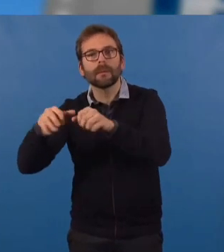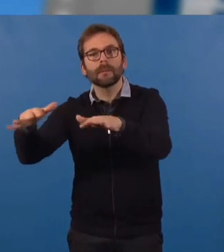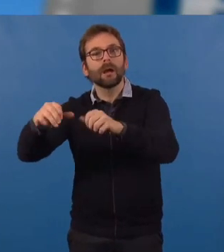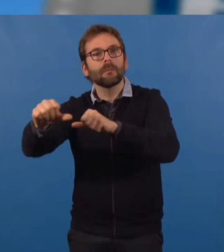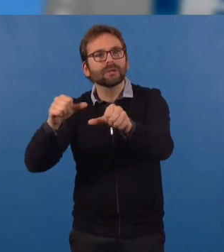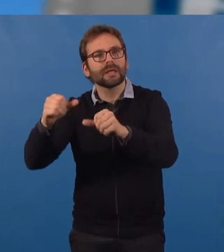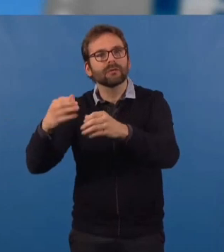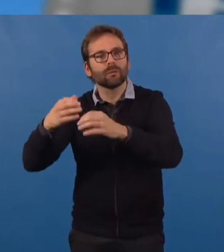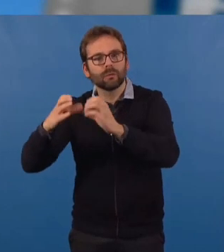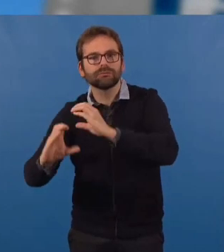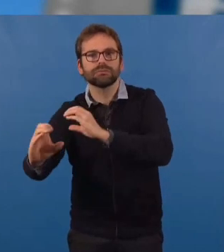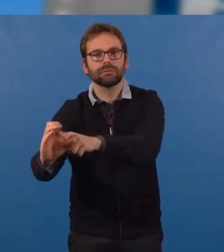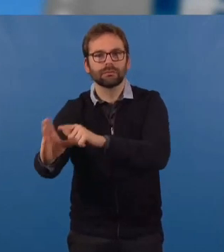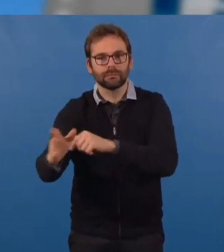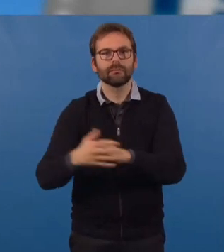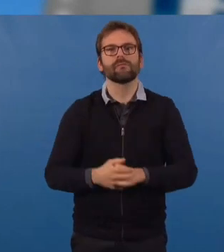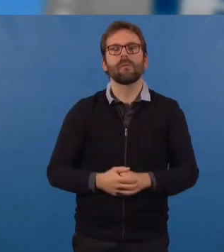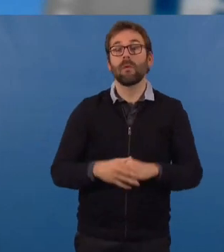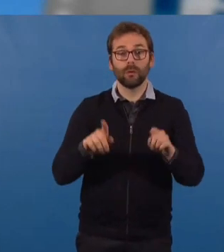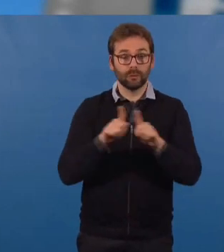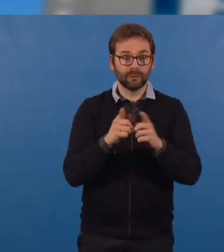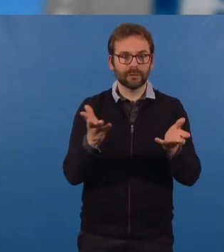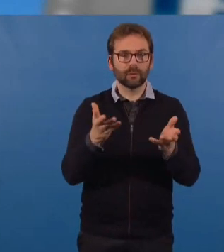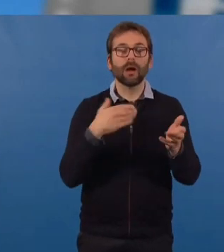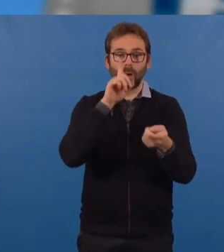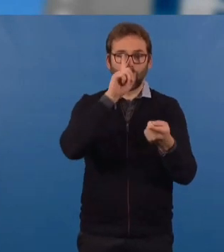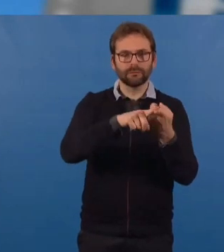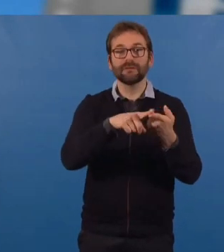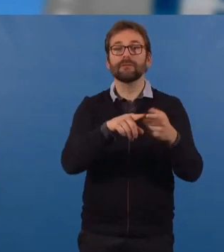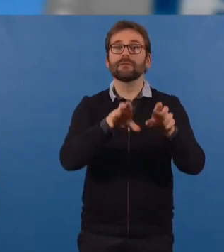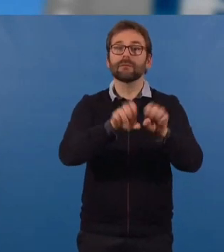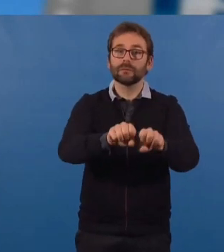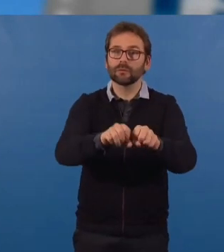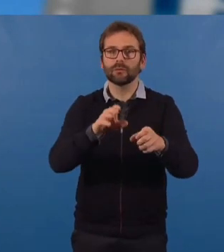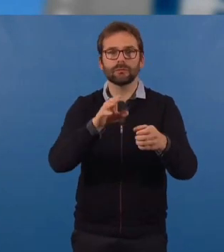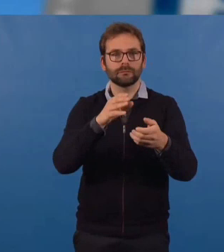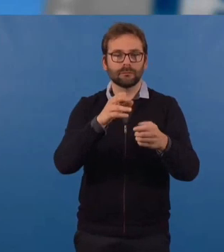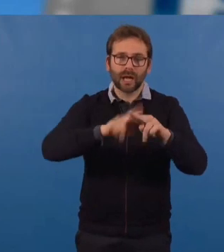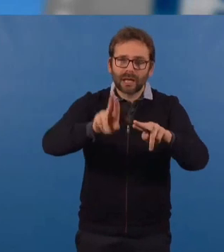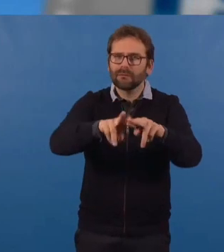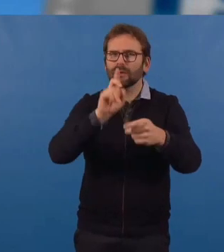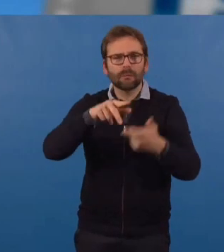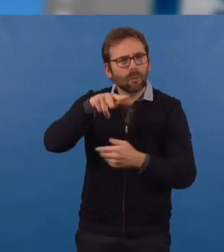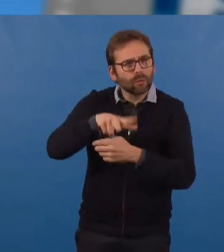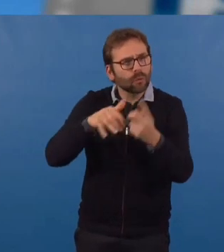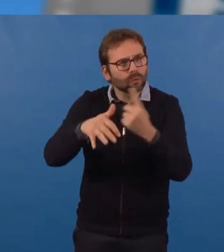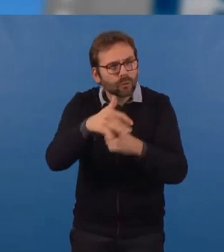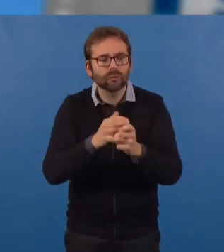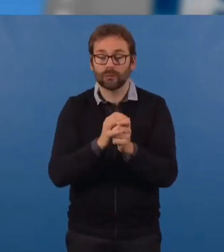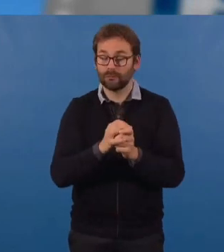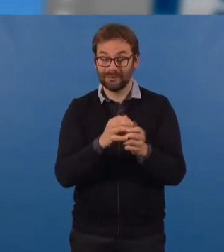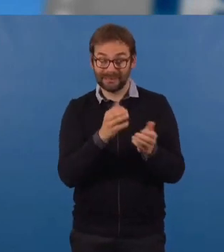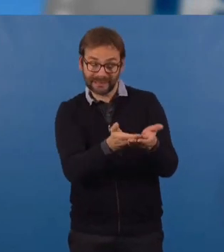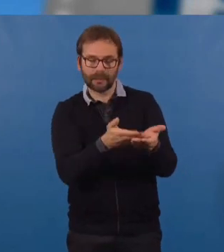nos ouvrages. A l'égard aussi de nos objectifs de construction et de rénovation de logements sociaux, domaine où nous